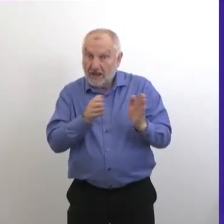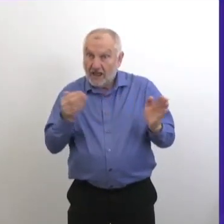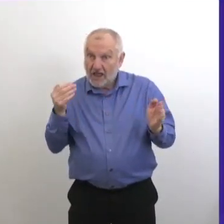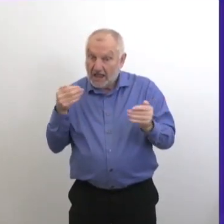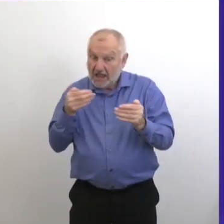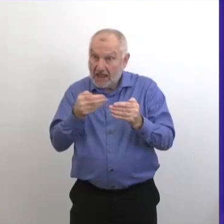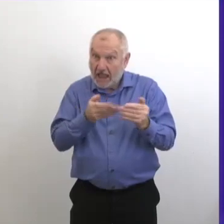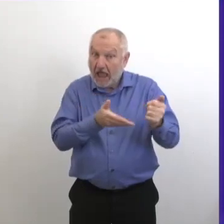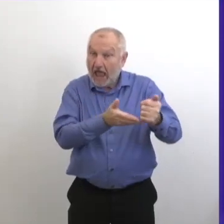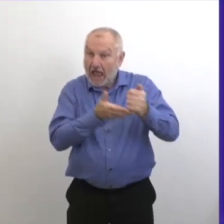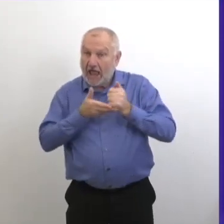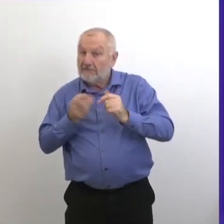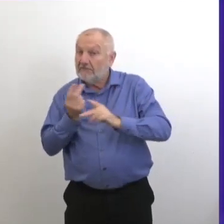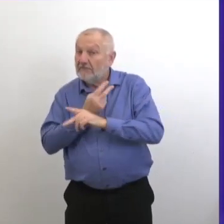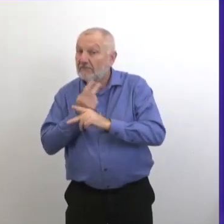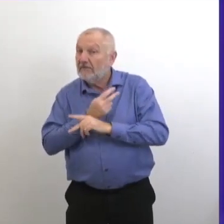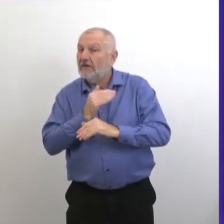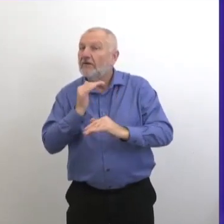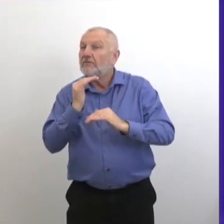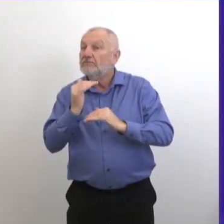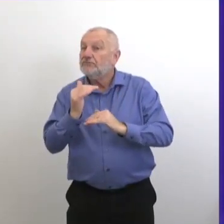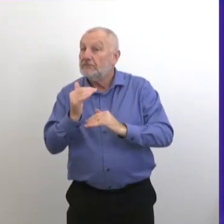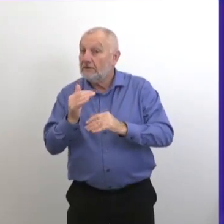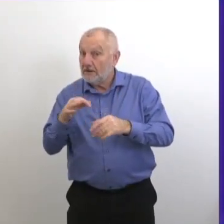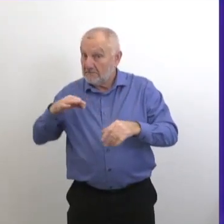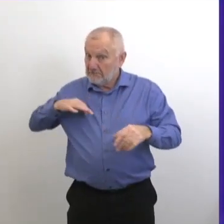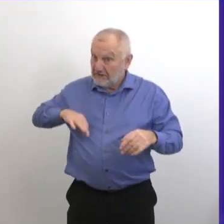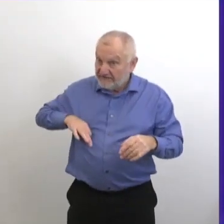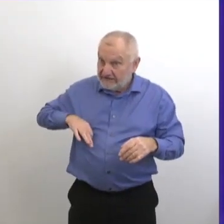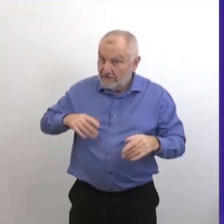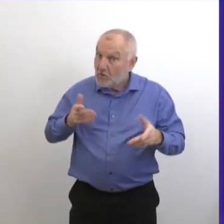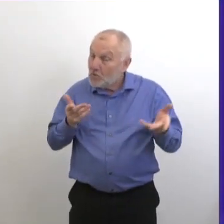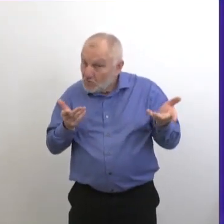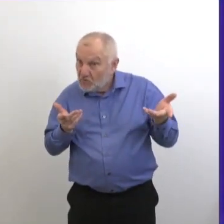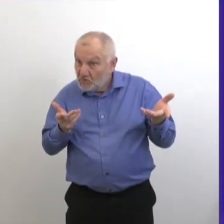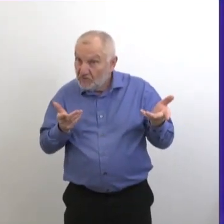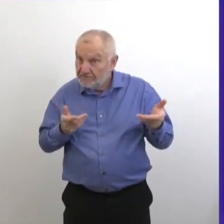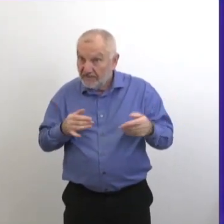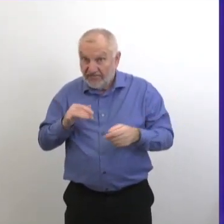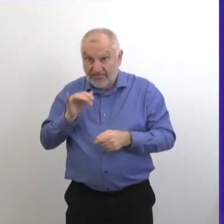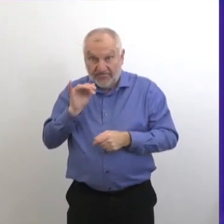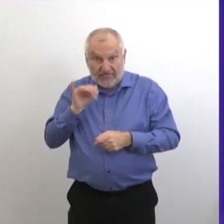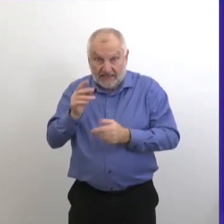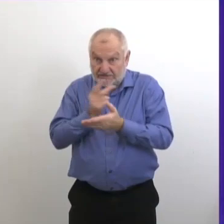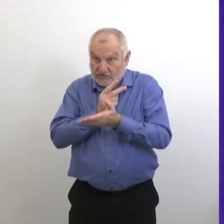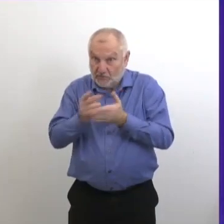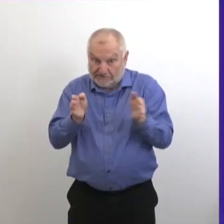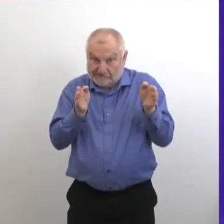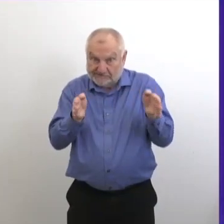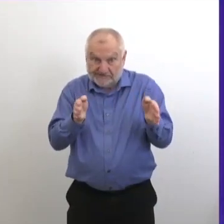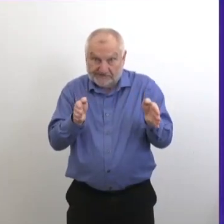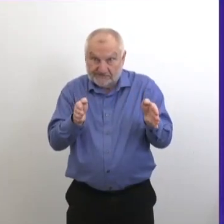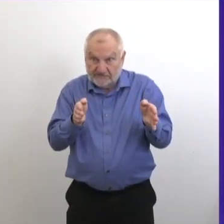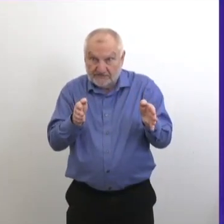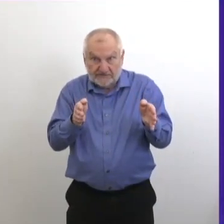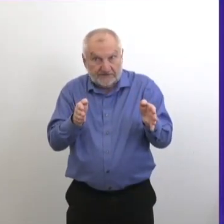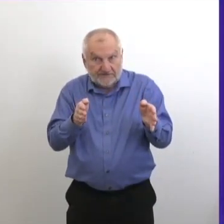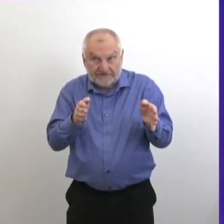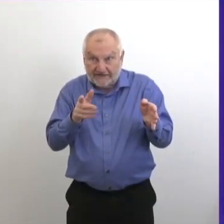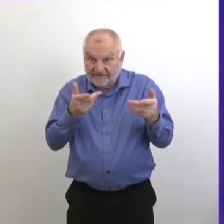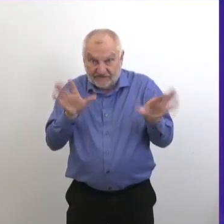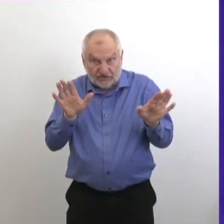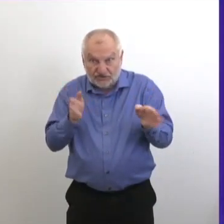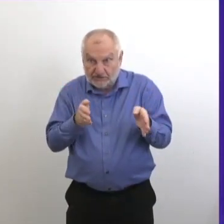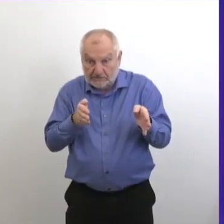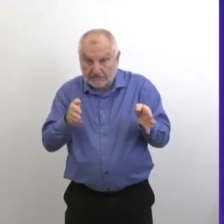place. Donc là, nous sommes au-delà du point où on s'attendrait à voir une diminution du taux de positivité.